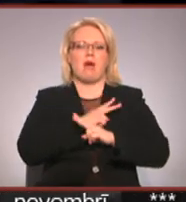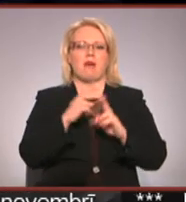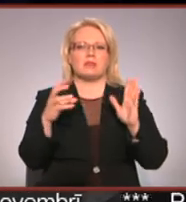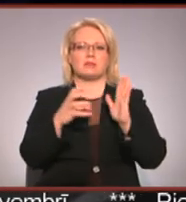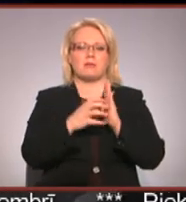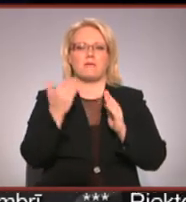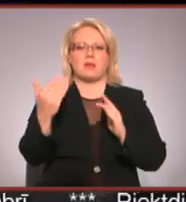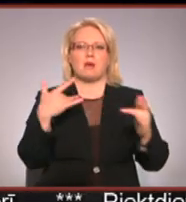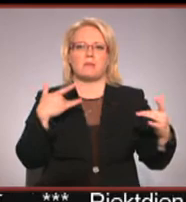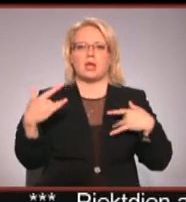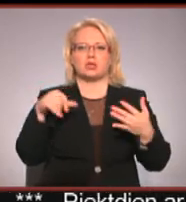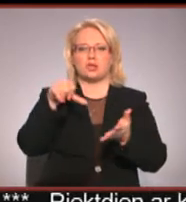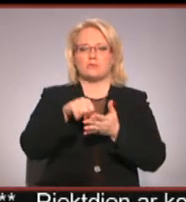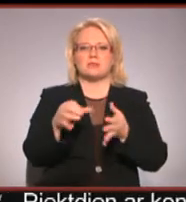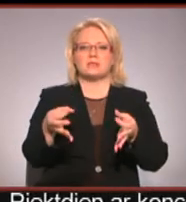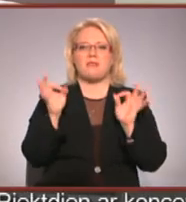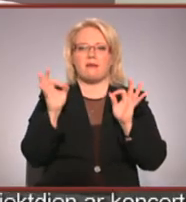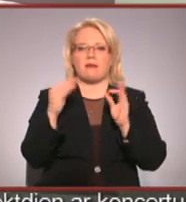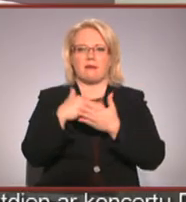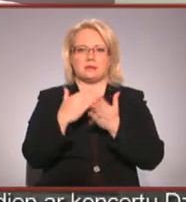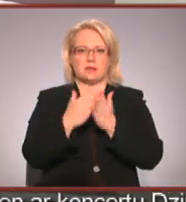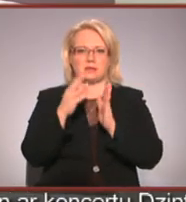kas viņa priekšnesumos ir svarīga sastāvdaļa.